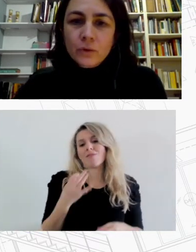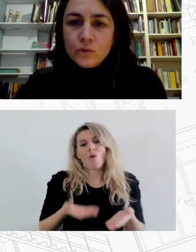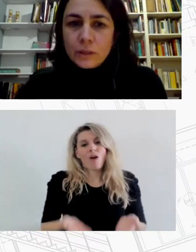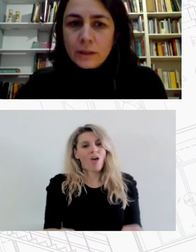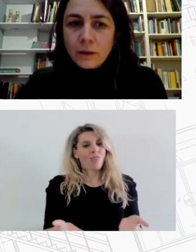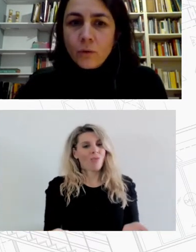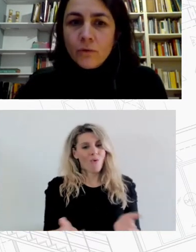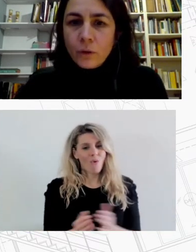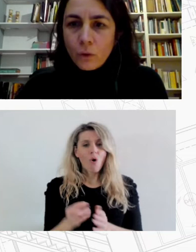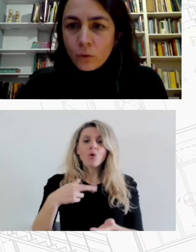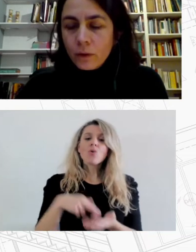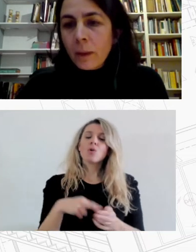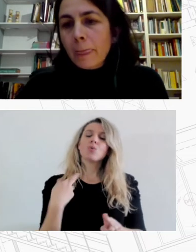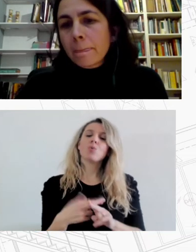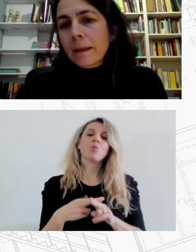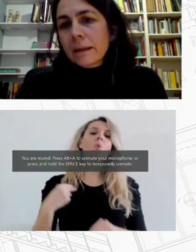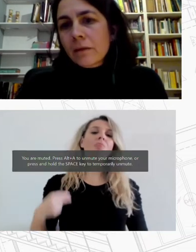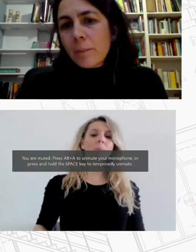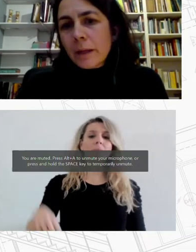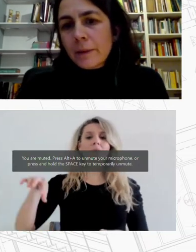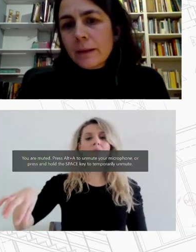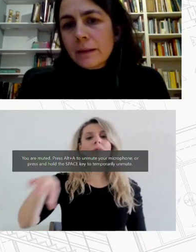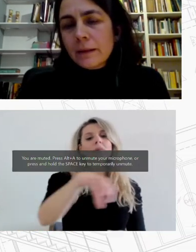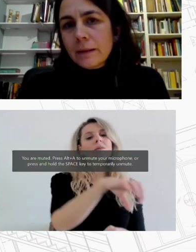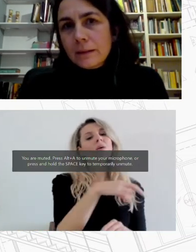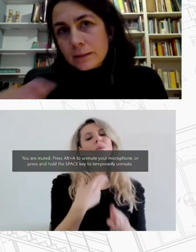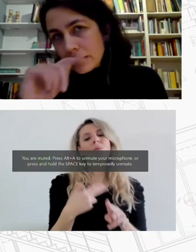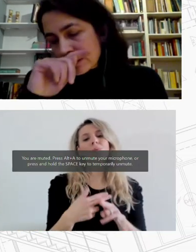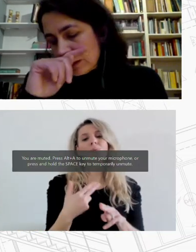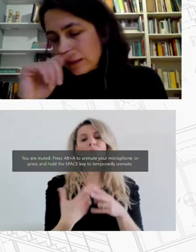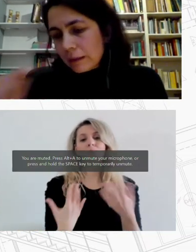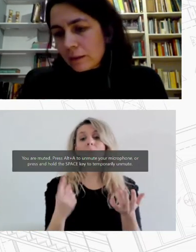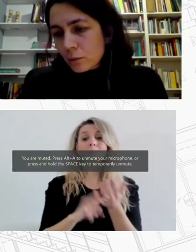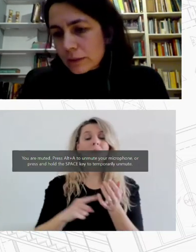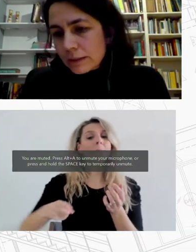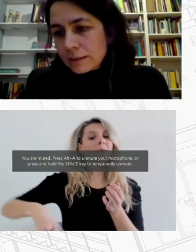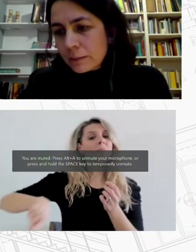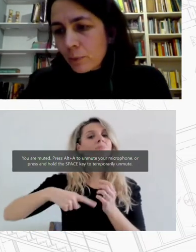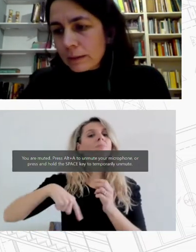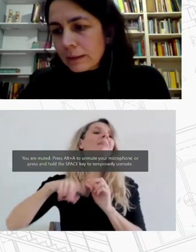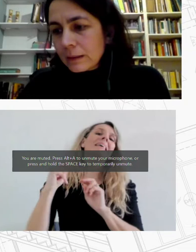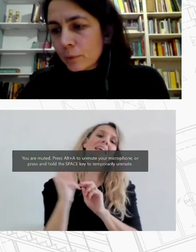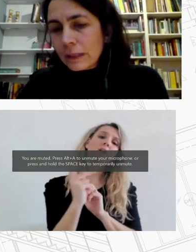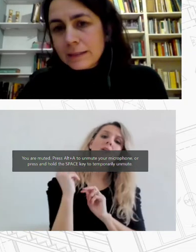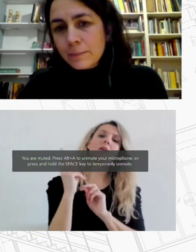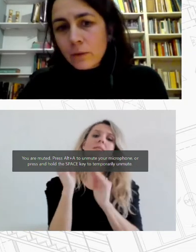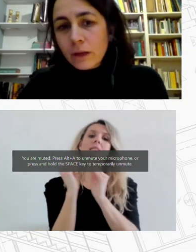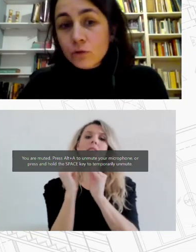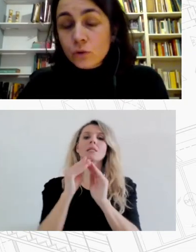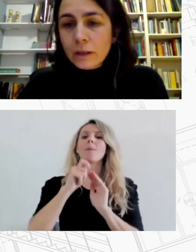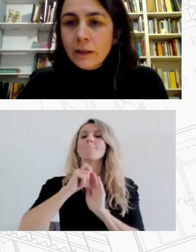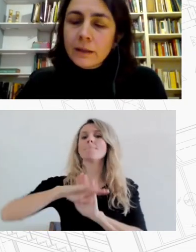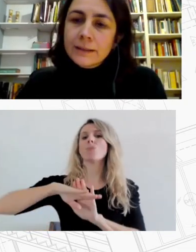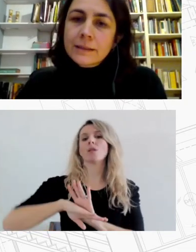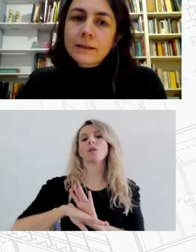απολύτως κομβικών και θα πρέπει η κοινωνική στεγαστική πολιτική να αποτελέσει πλέον